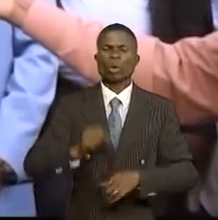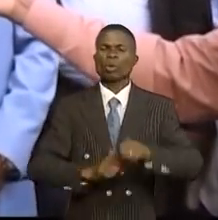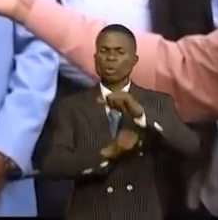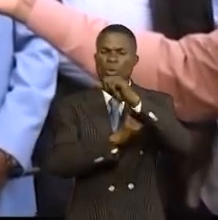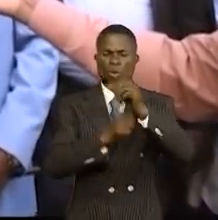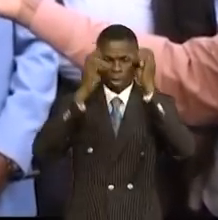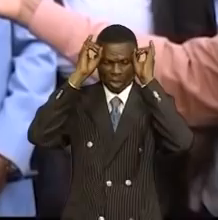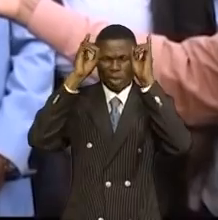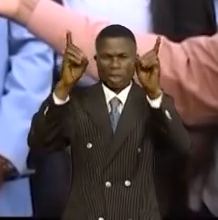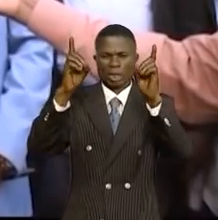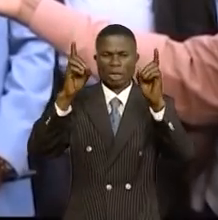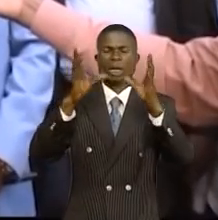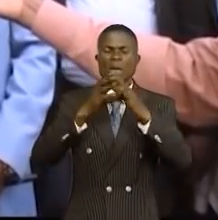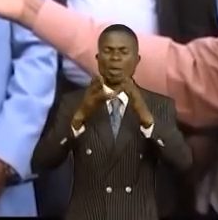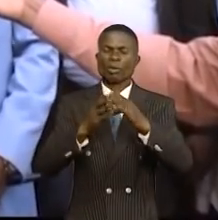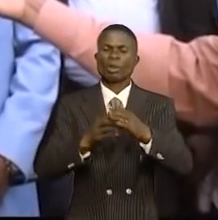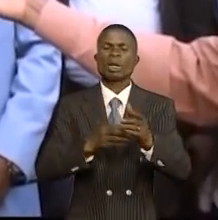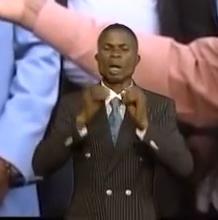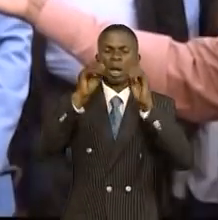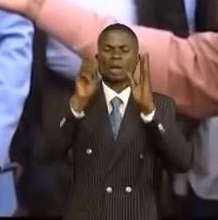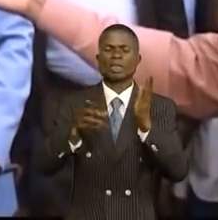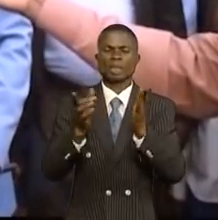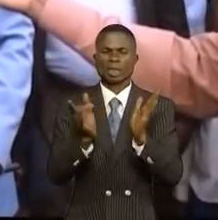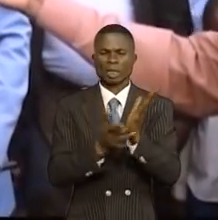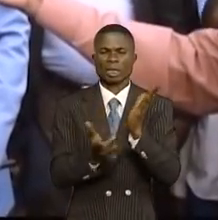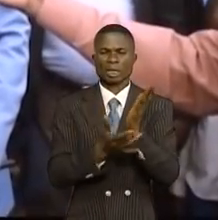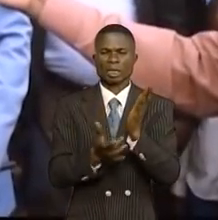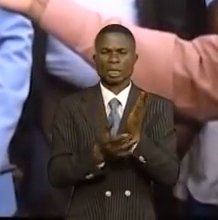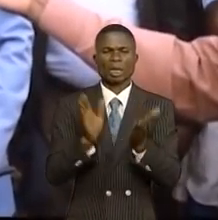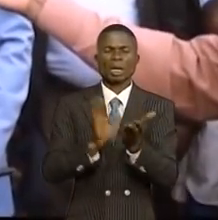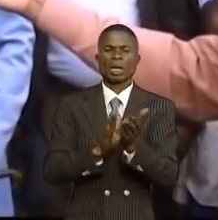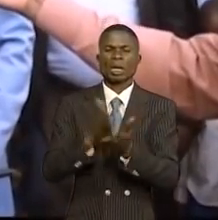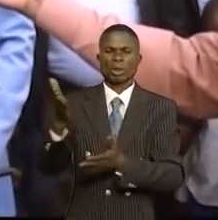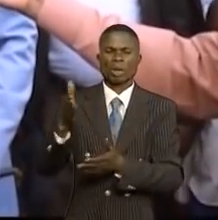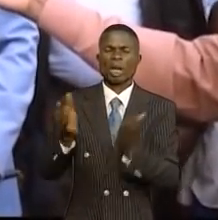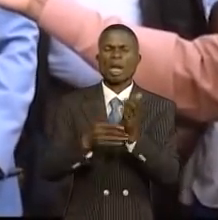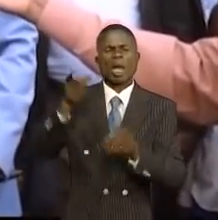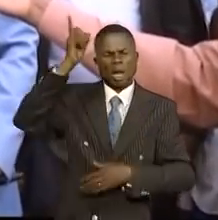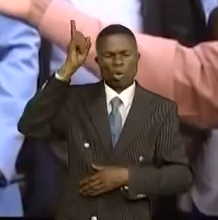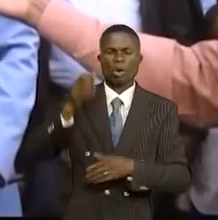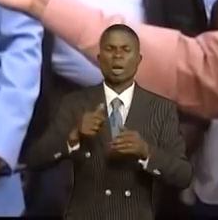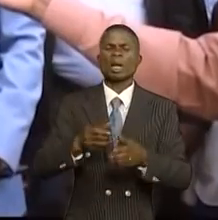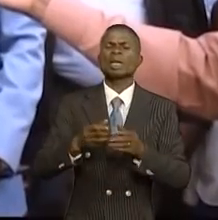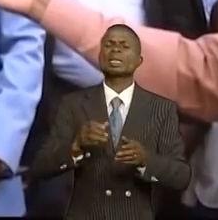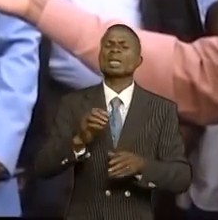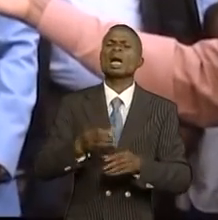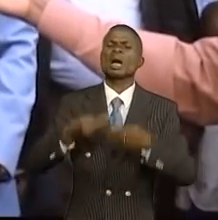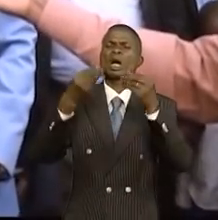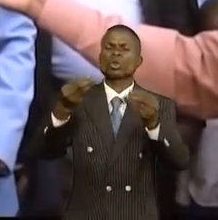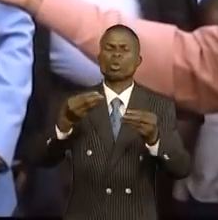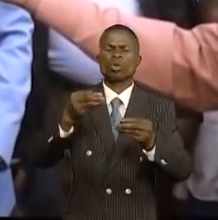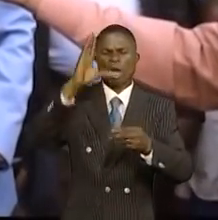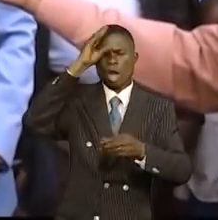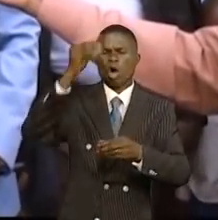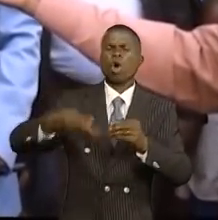est l'éducation avec la filière de l'enseignement technique. Vous savez, cette école a été une grande école qui a produit de grands hommes au rang de quel